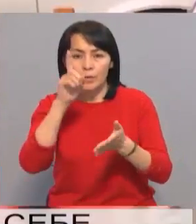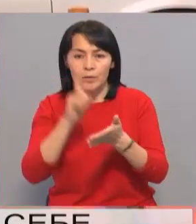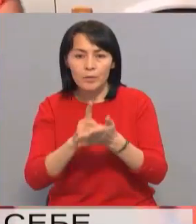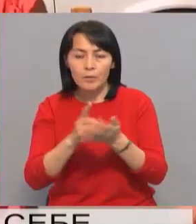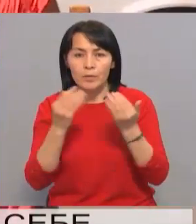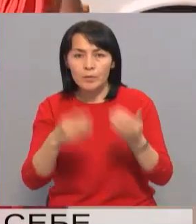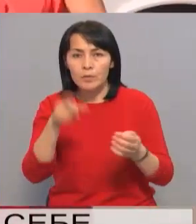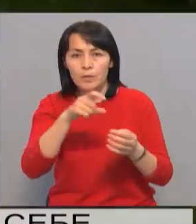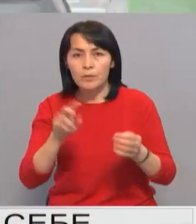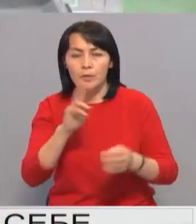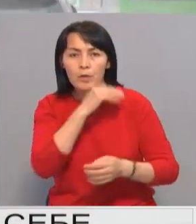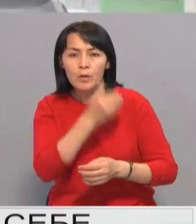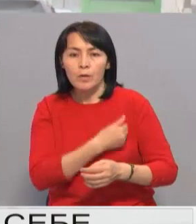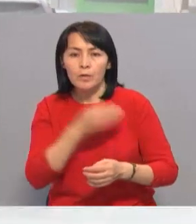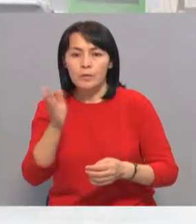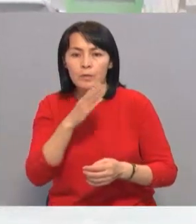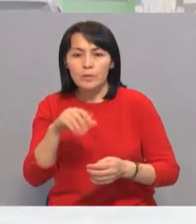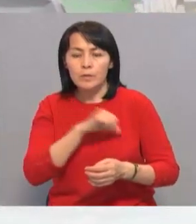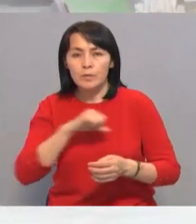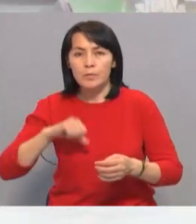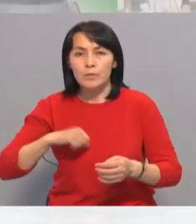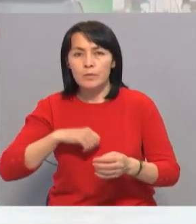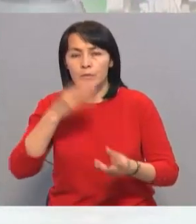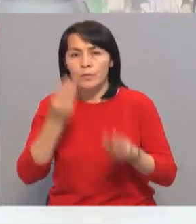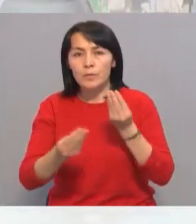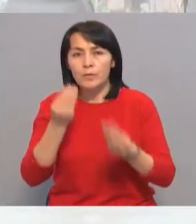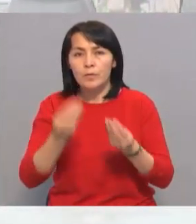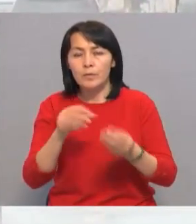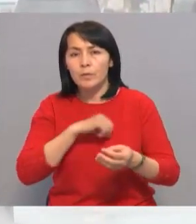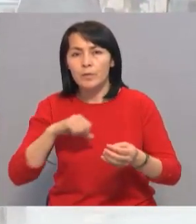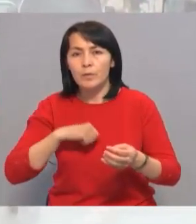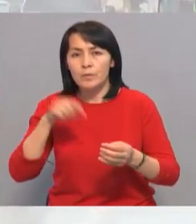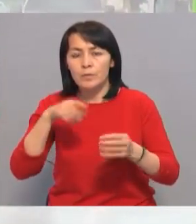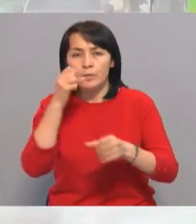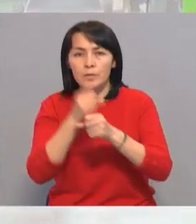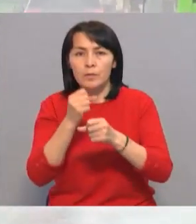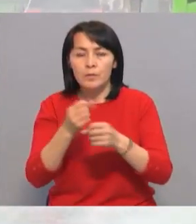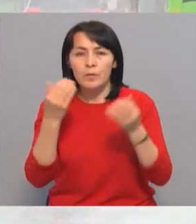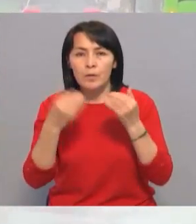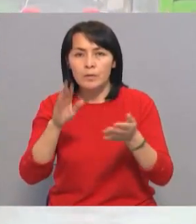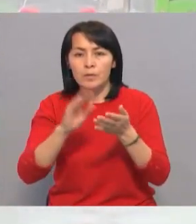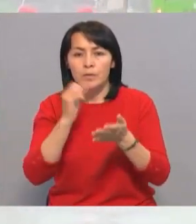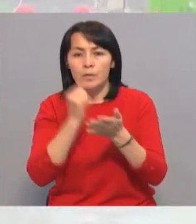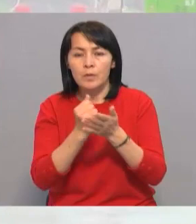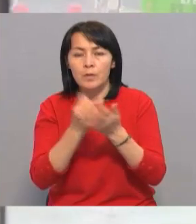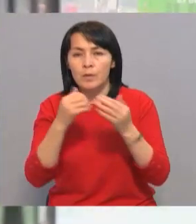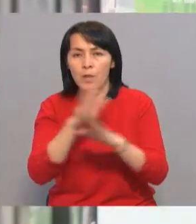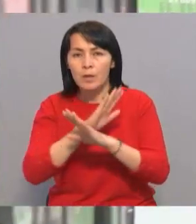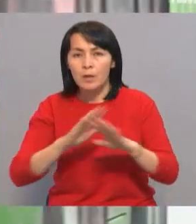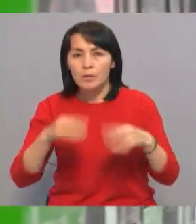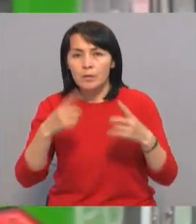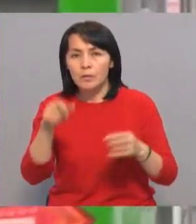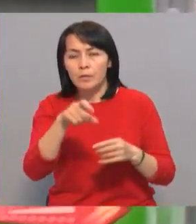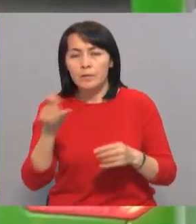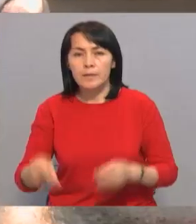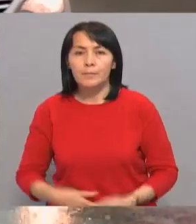подаваться лицом, желающим ограничить свое участие в азартных играх и пари самостоятельно с использованием персонального ВЦП. Не допускается подача